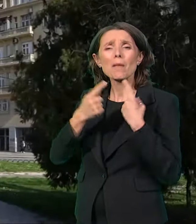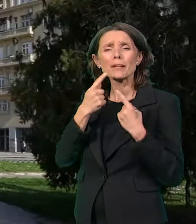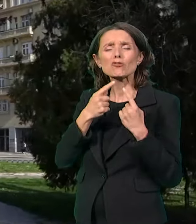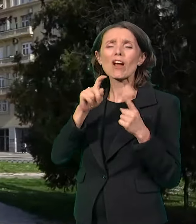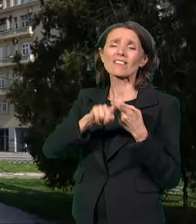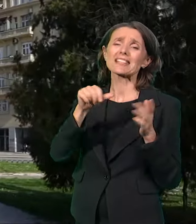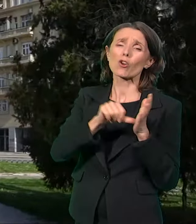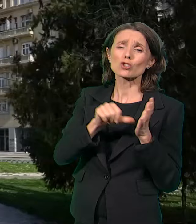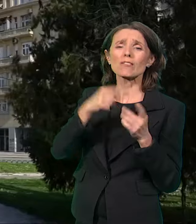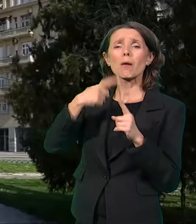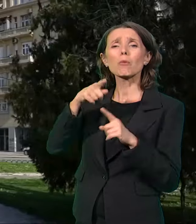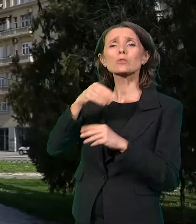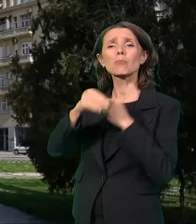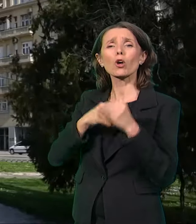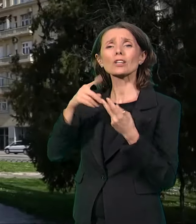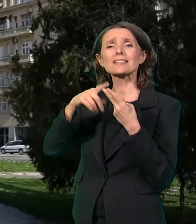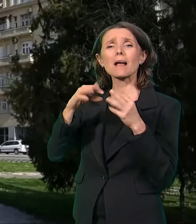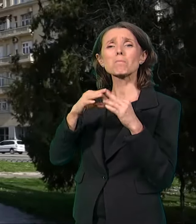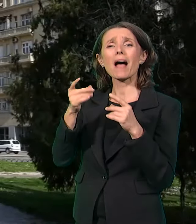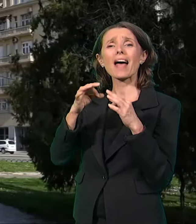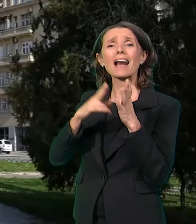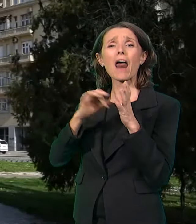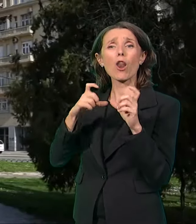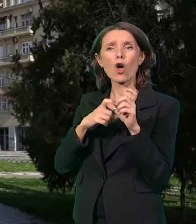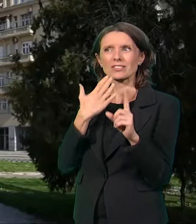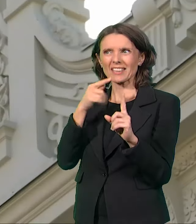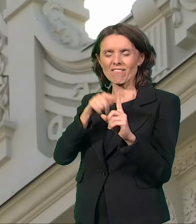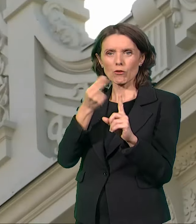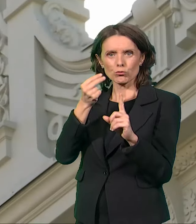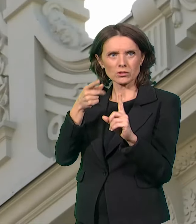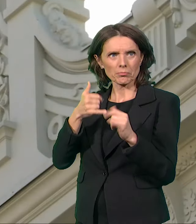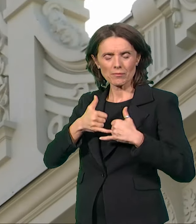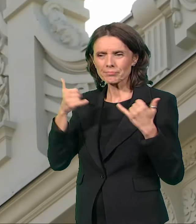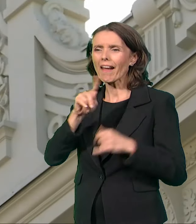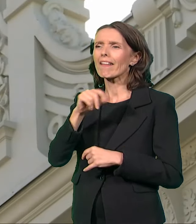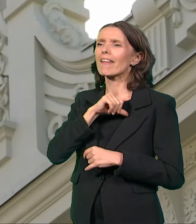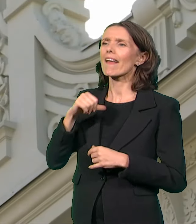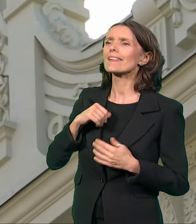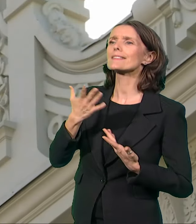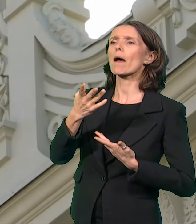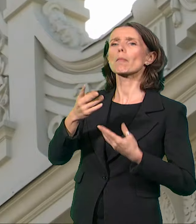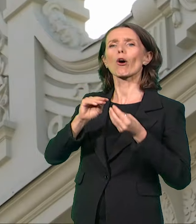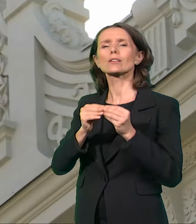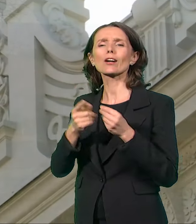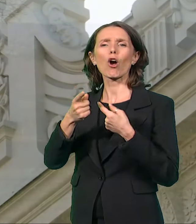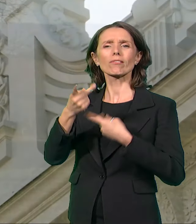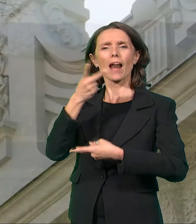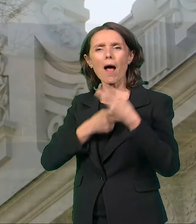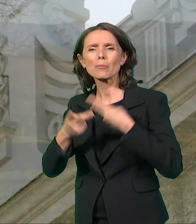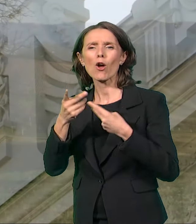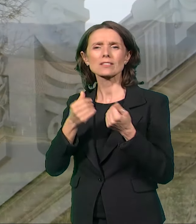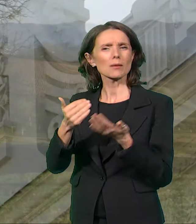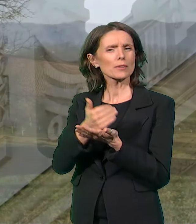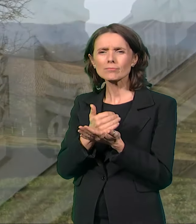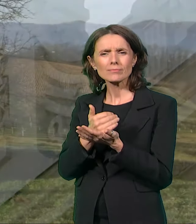Njihova uloga o razvoju tadašnje Srbije nadmašila je razmere obične trgovine, proizvodnje i profita. Bila